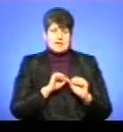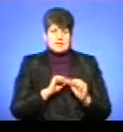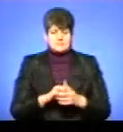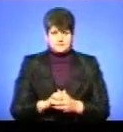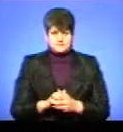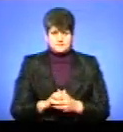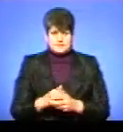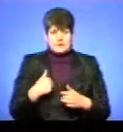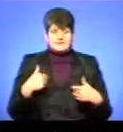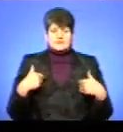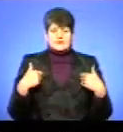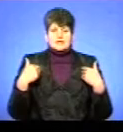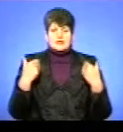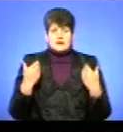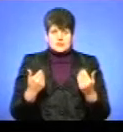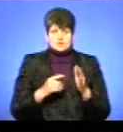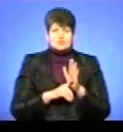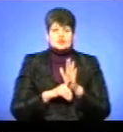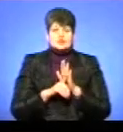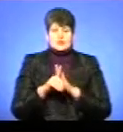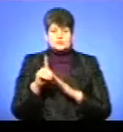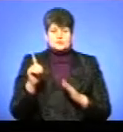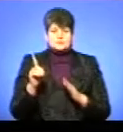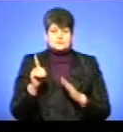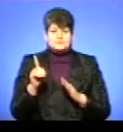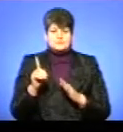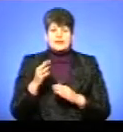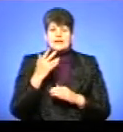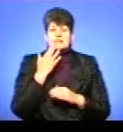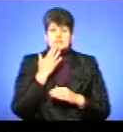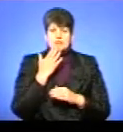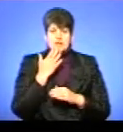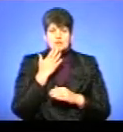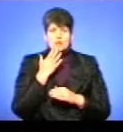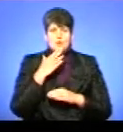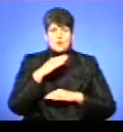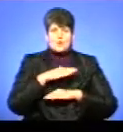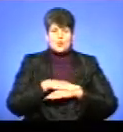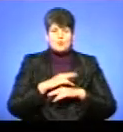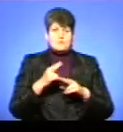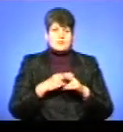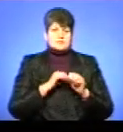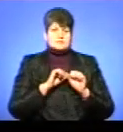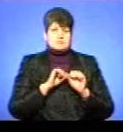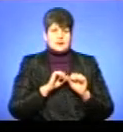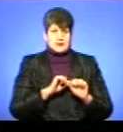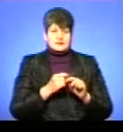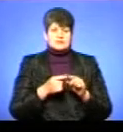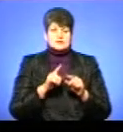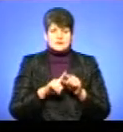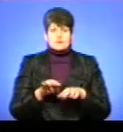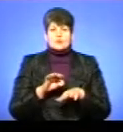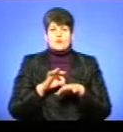Я вас вітаю з початком національного уроку безпеки. Такий урок безпеки